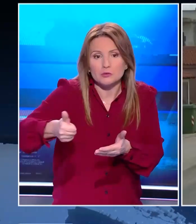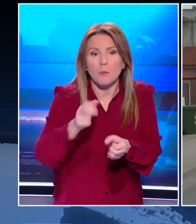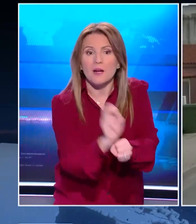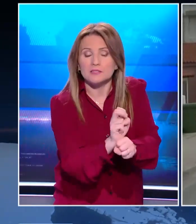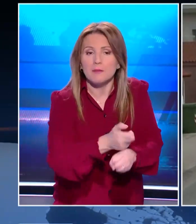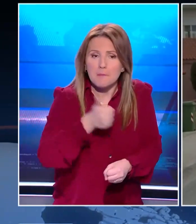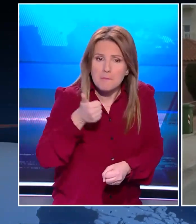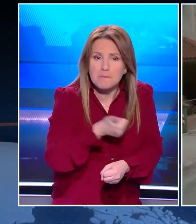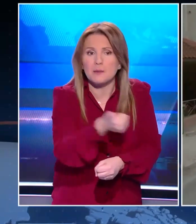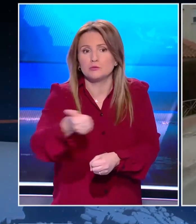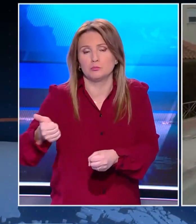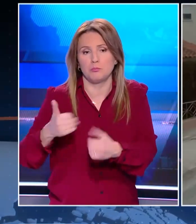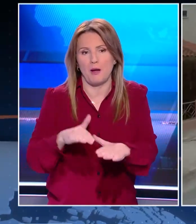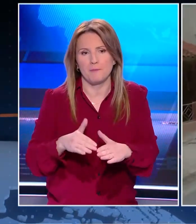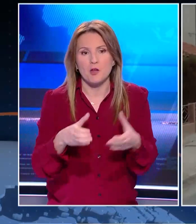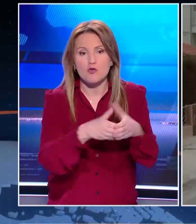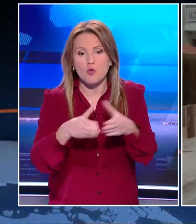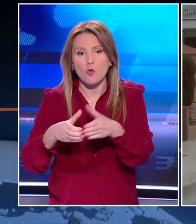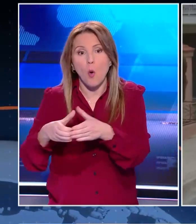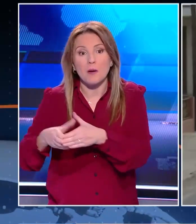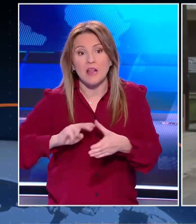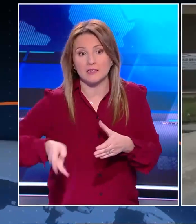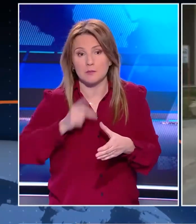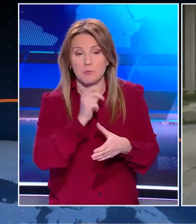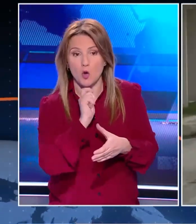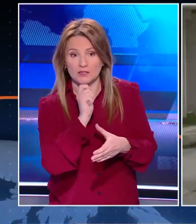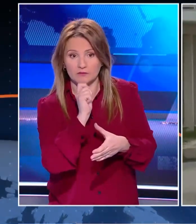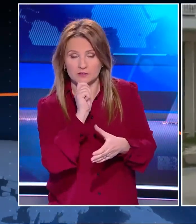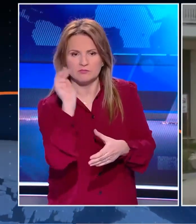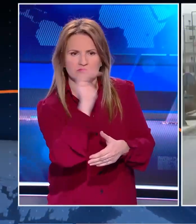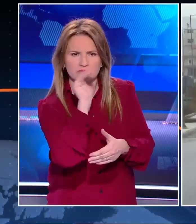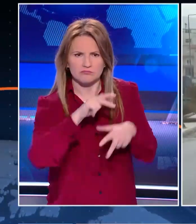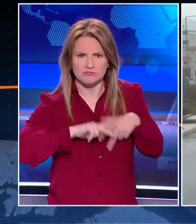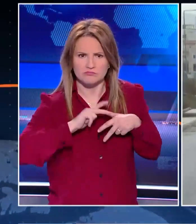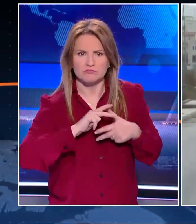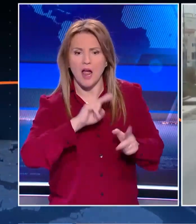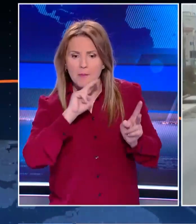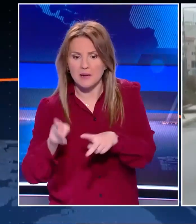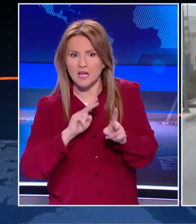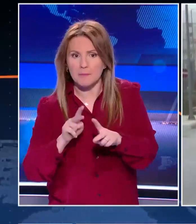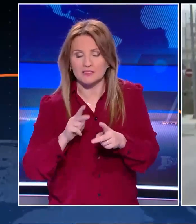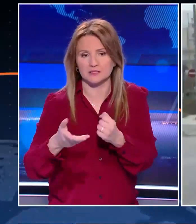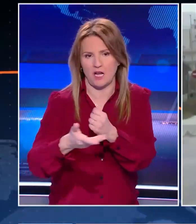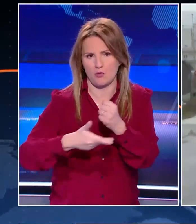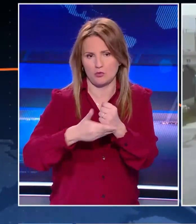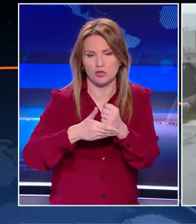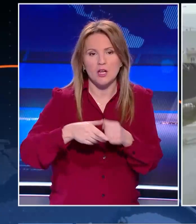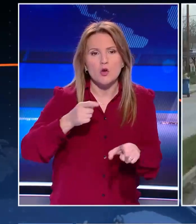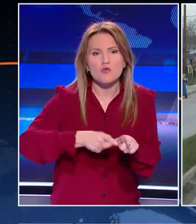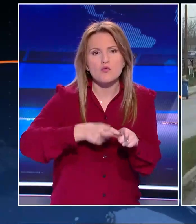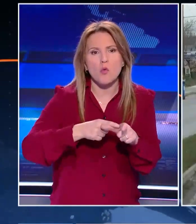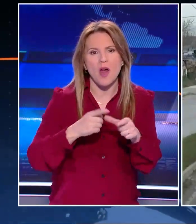περίσσεχμα. Τα κόμματα της αντιπολίτευσης καλούν την κυβέρνηση να δώσει απαντήσεις στα αιτήματα των αγροτών, ενώ ο Γενικός Γραμματέας του